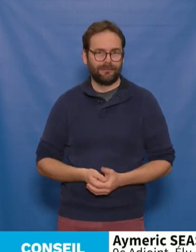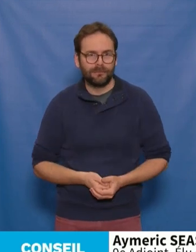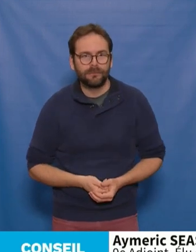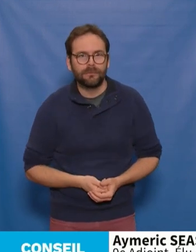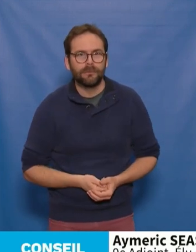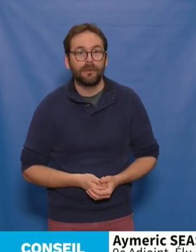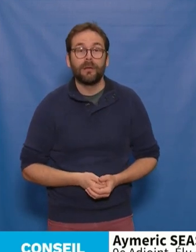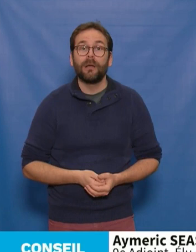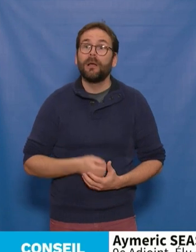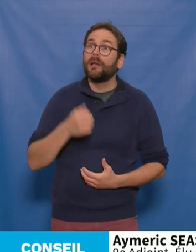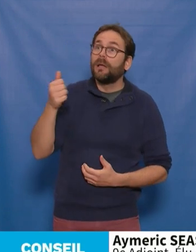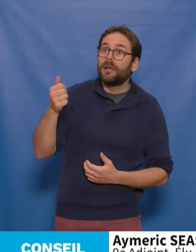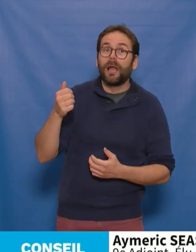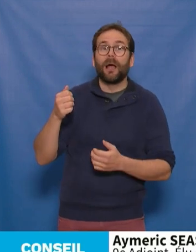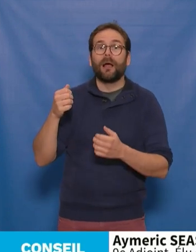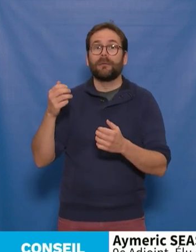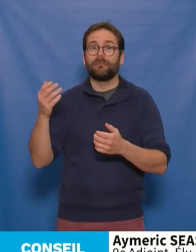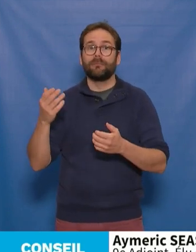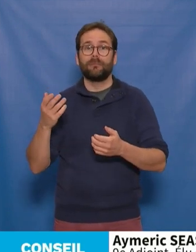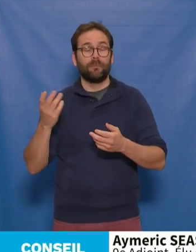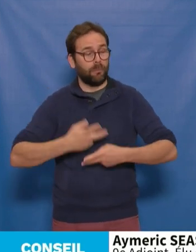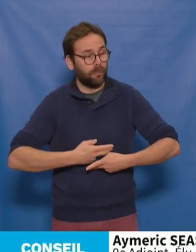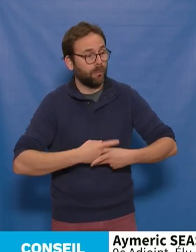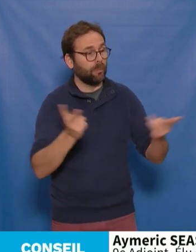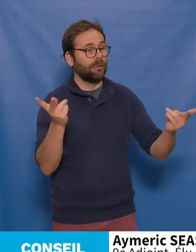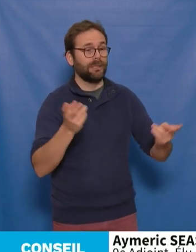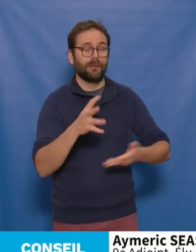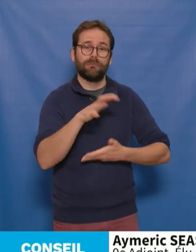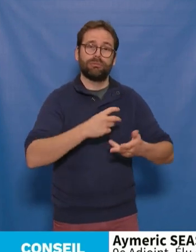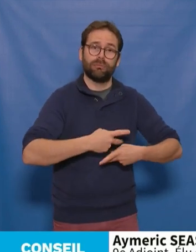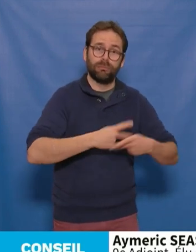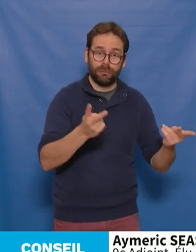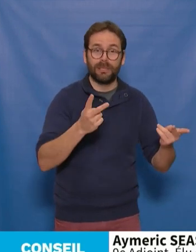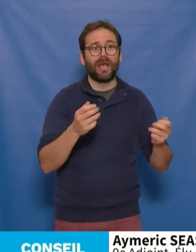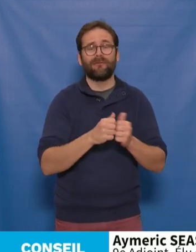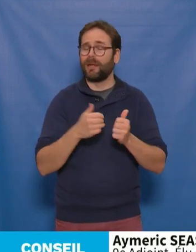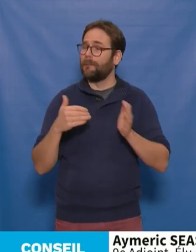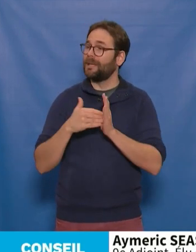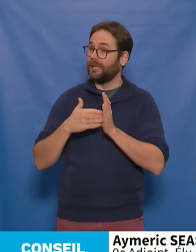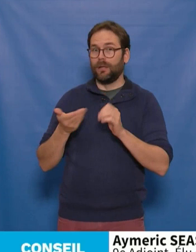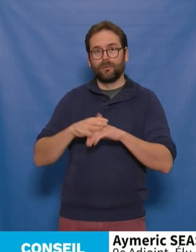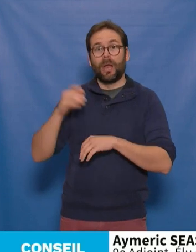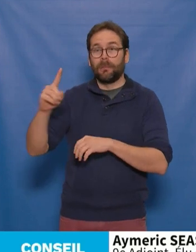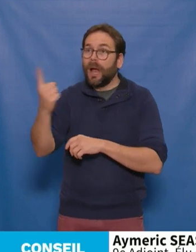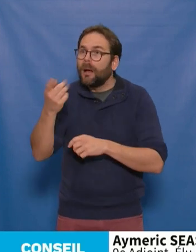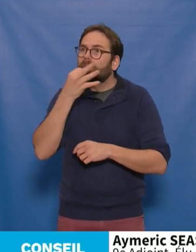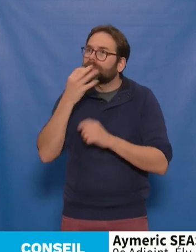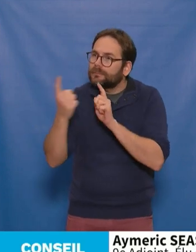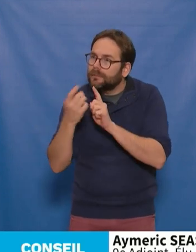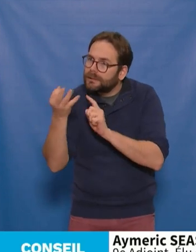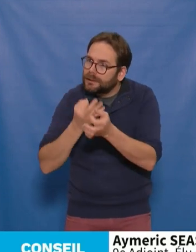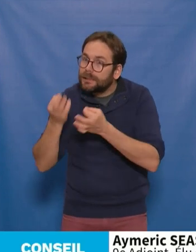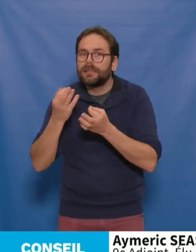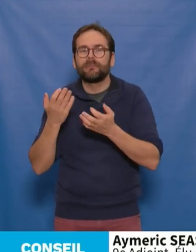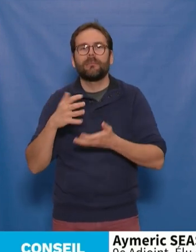s'ouvrait à nous de la tribune qu'elle s'apprêtait à rendre publique avec des milliers d'autres. Je cite la tribune « Quand une